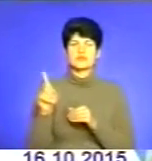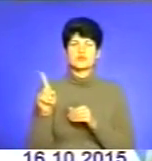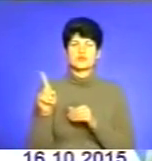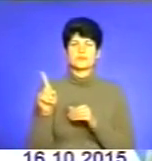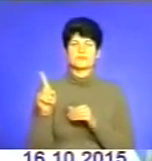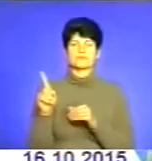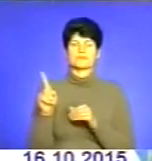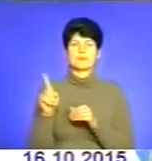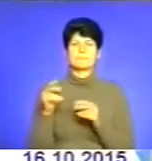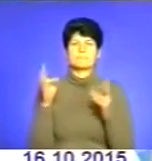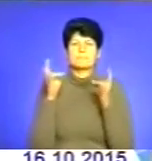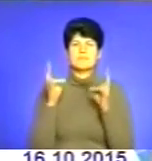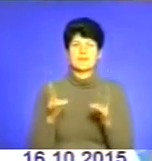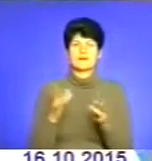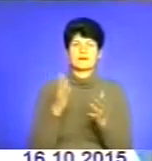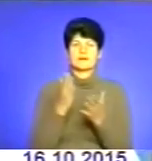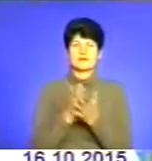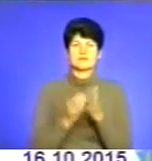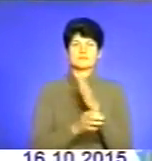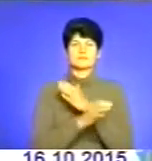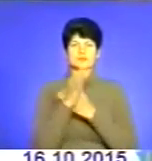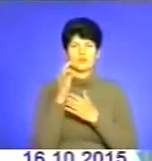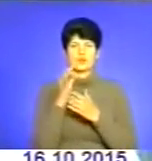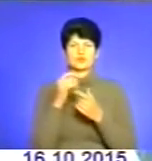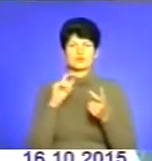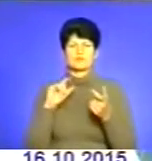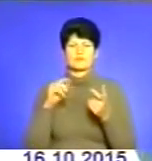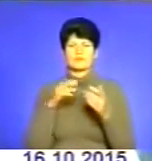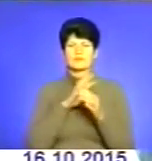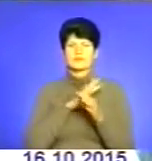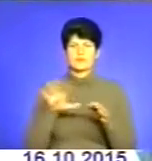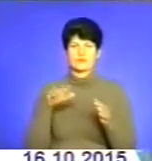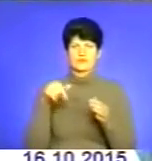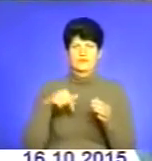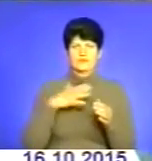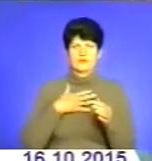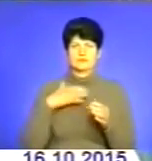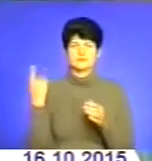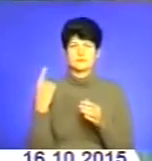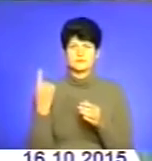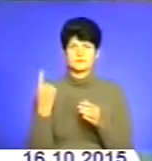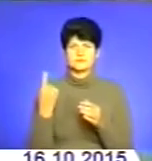яка сьогодні спіткала наш східний край, щоб вона минувала нашу область, наш край, з яким молимося.